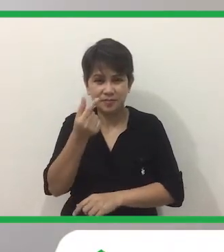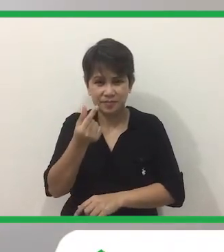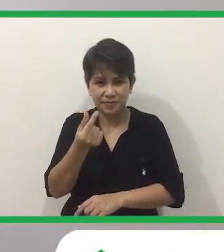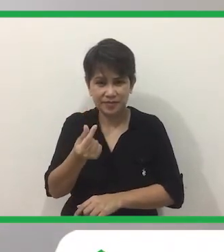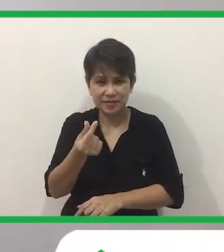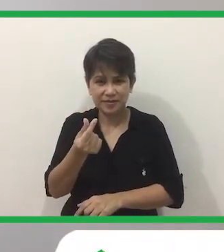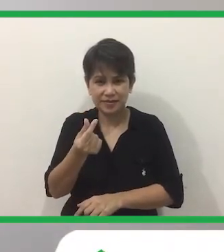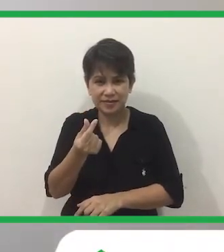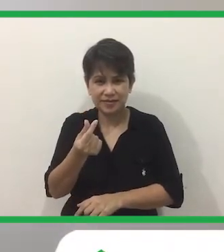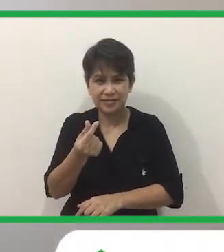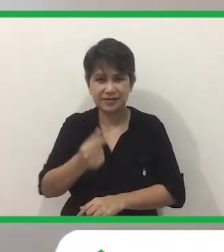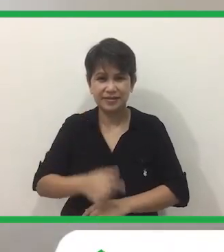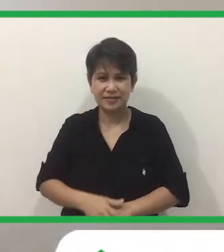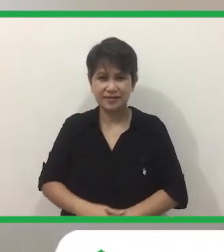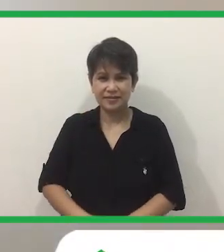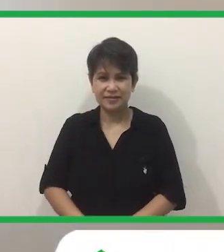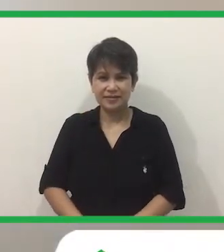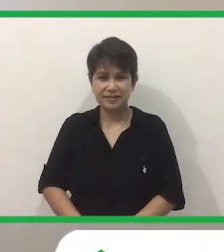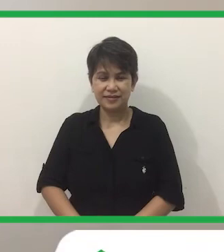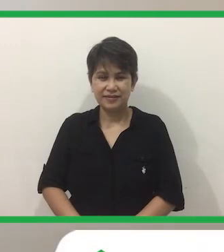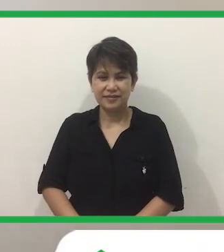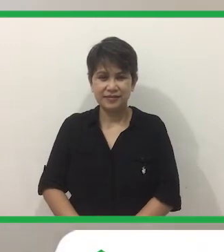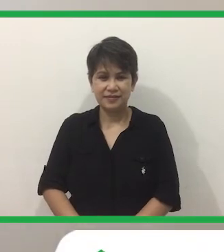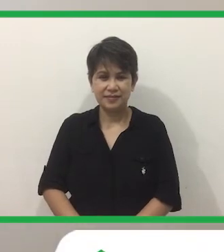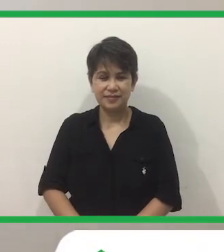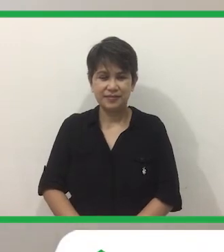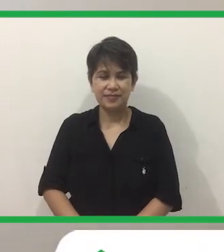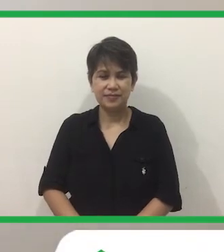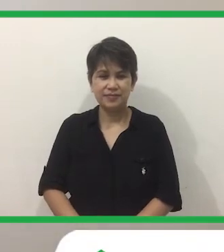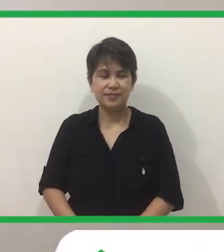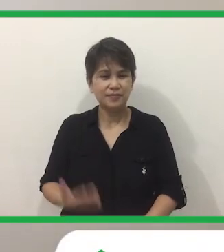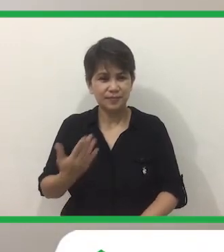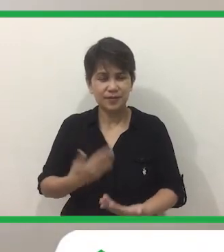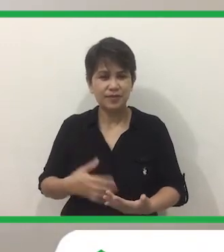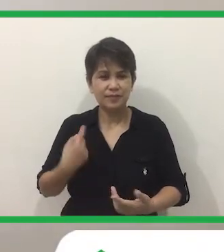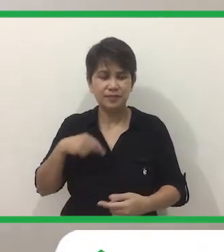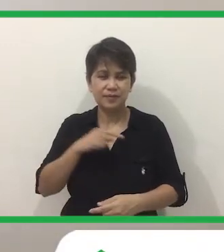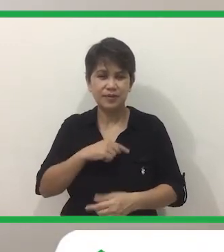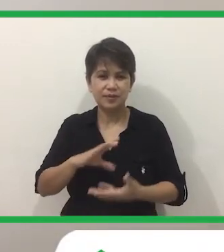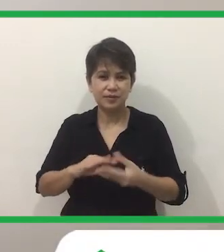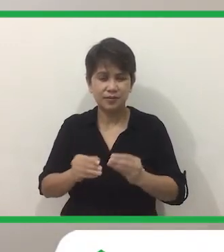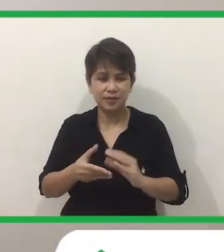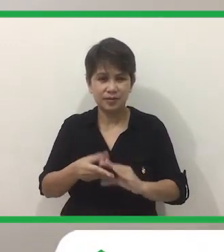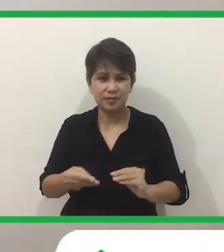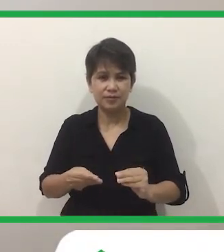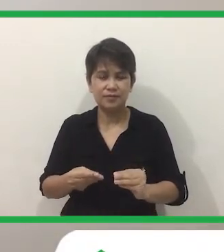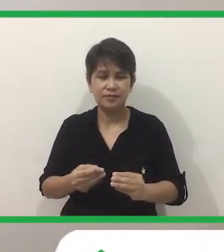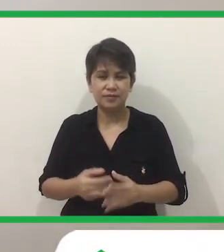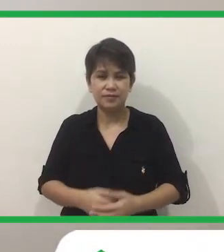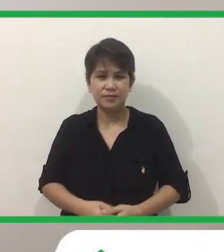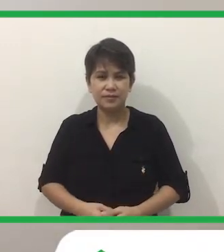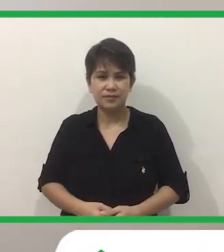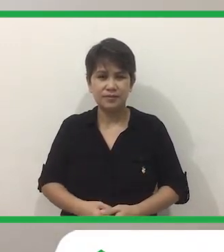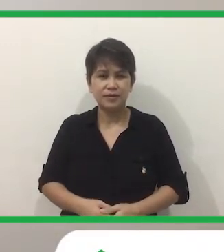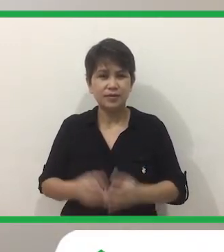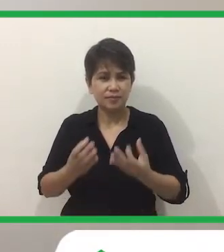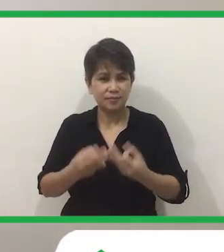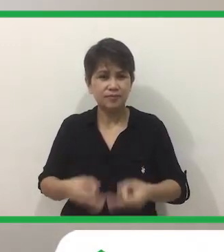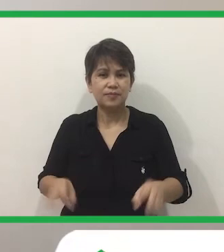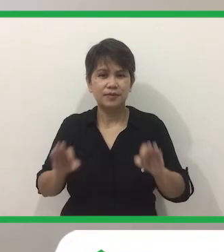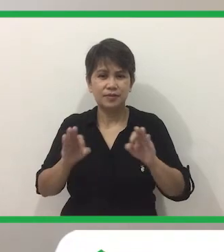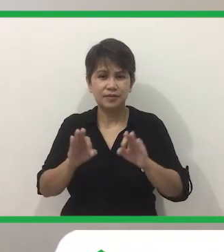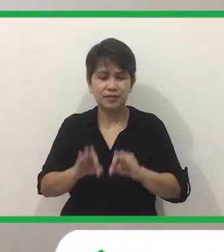Heart Ayan So Yun Yung Ating Kwento Ang Pinaka Importante